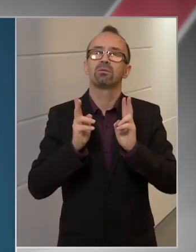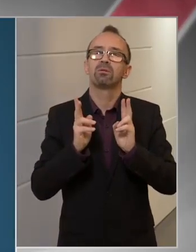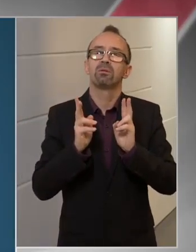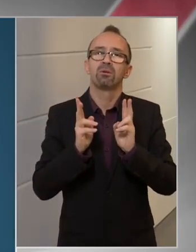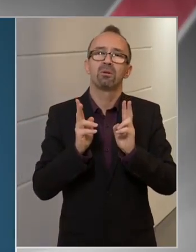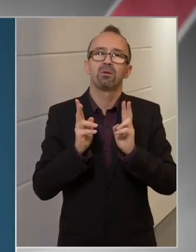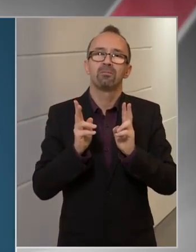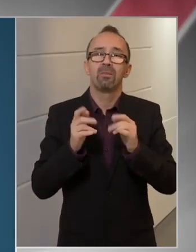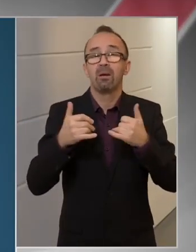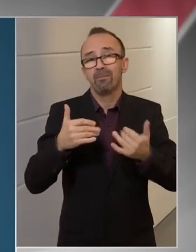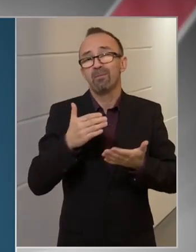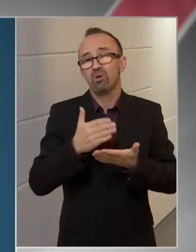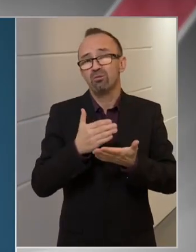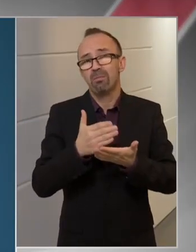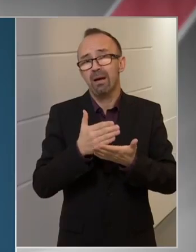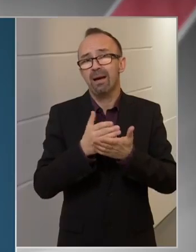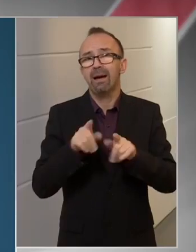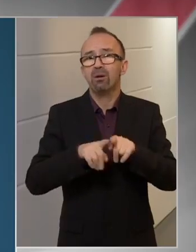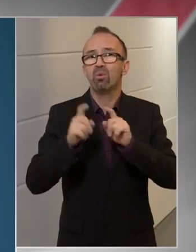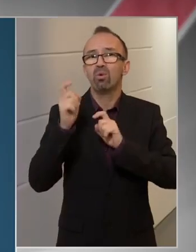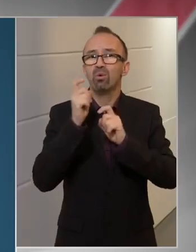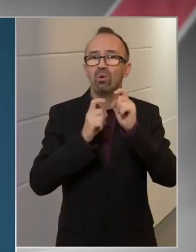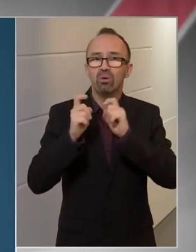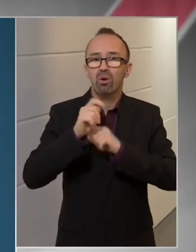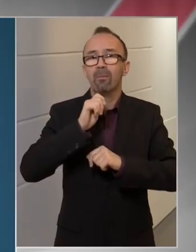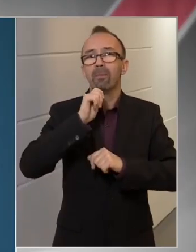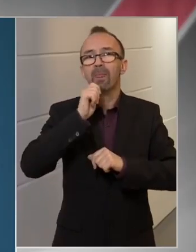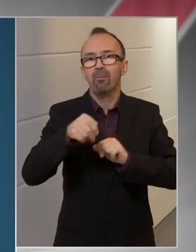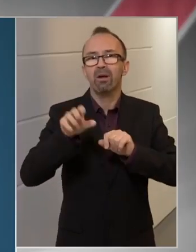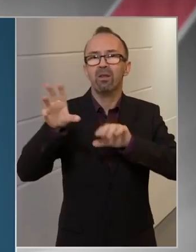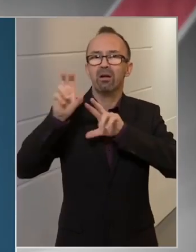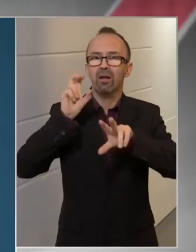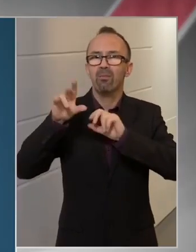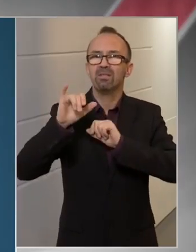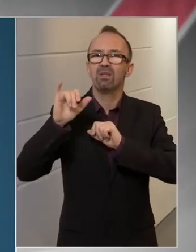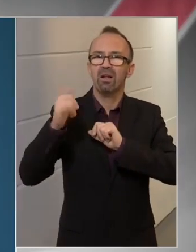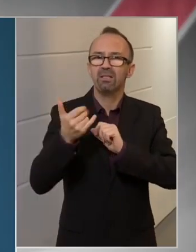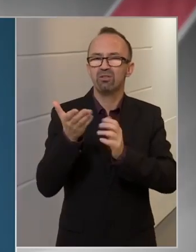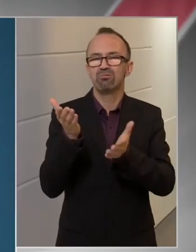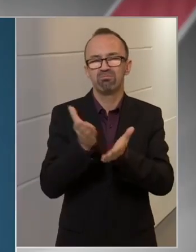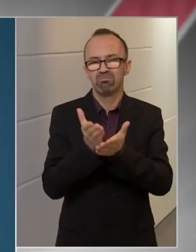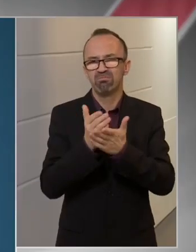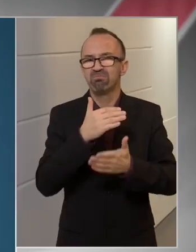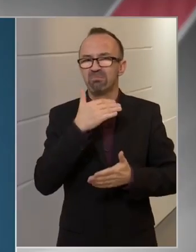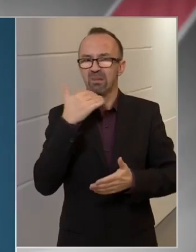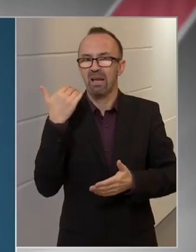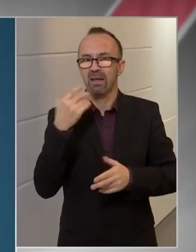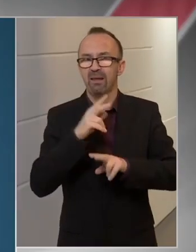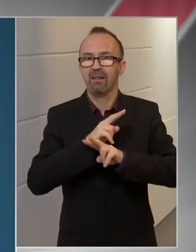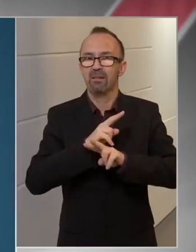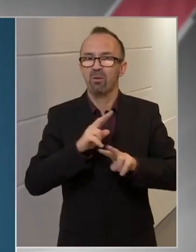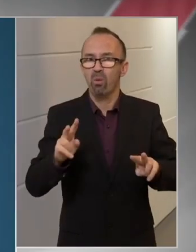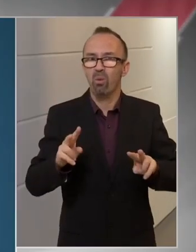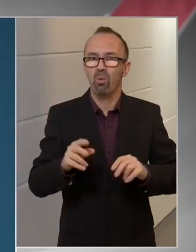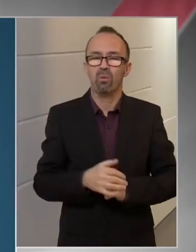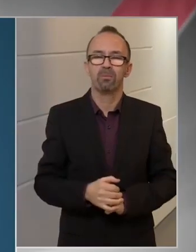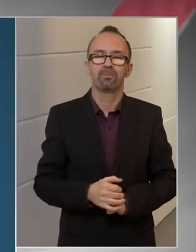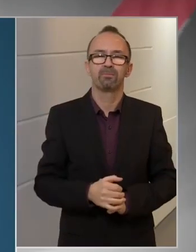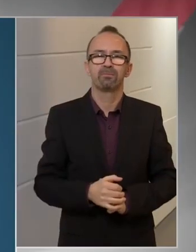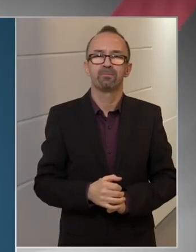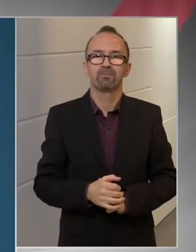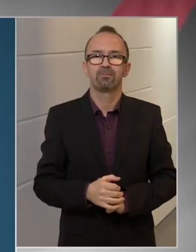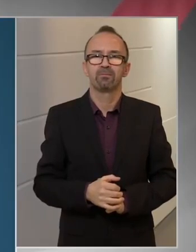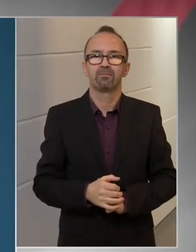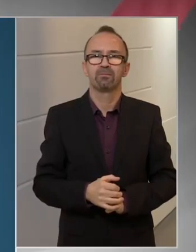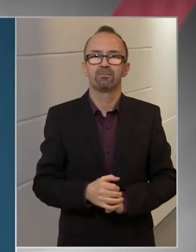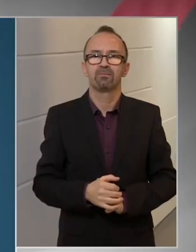most már úgy gondolom, hogy magyar tapasztalat is kellő mennyiségben rendelkezésre áll.